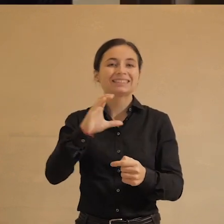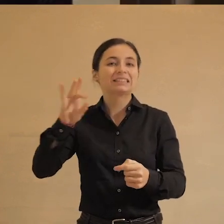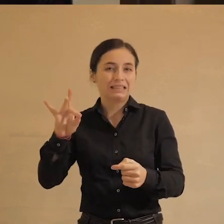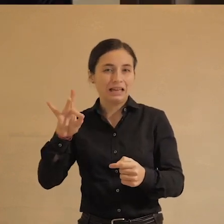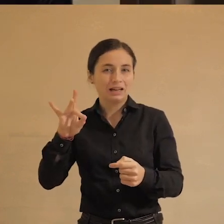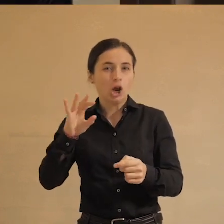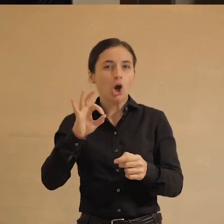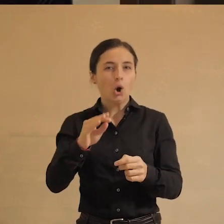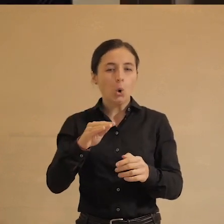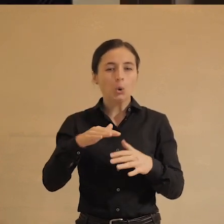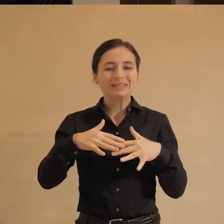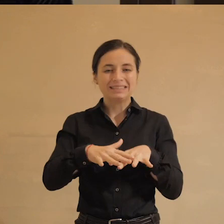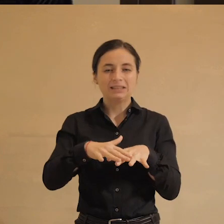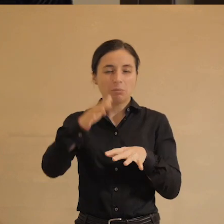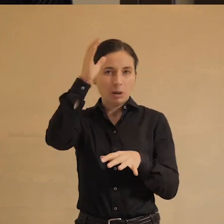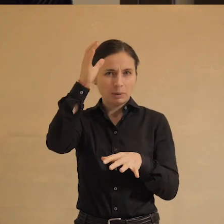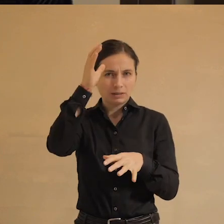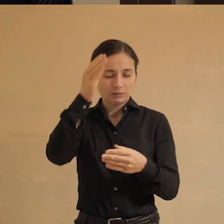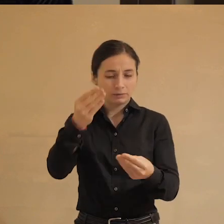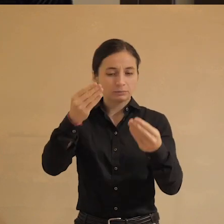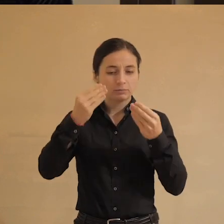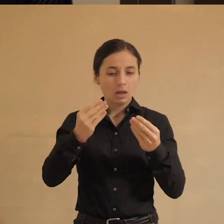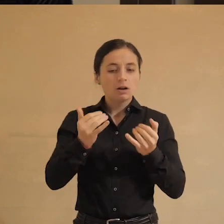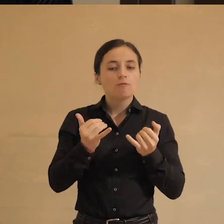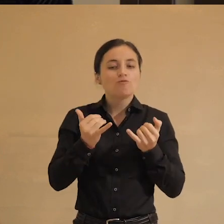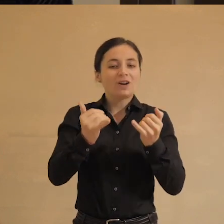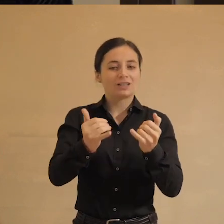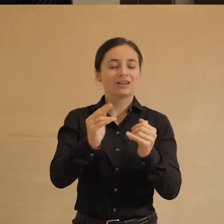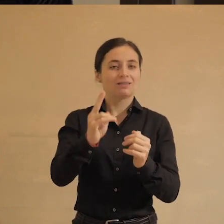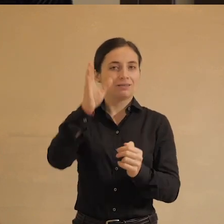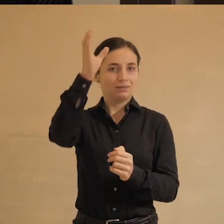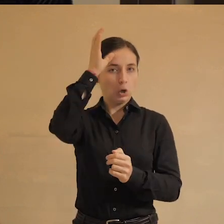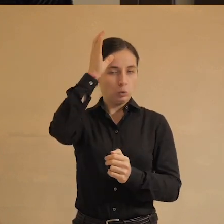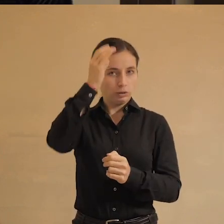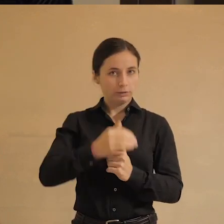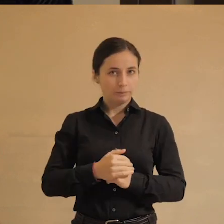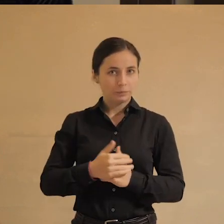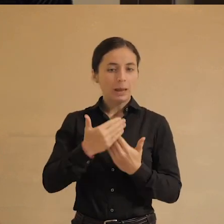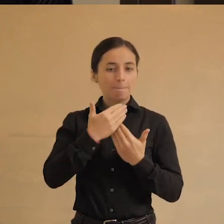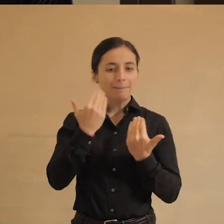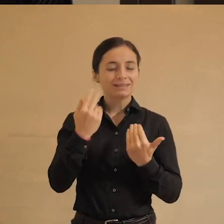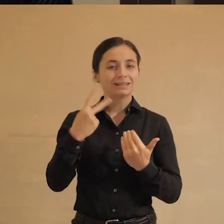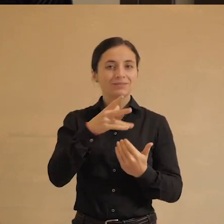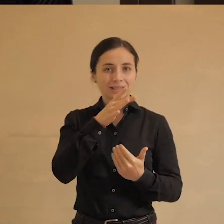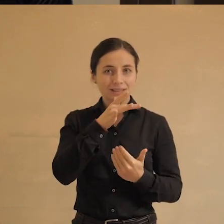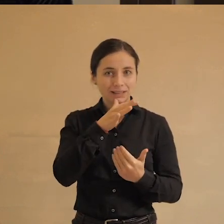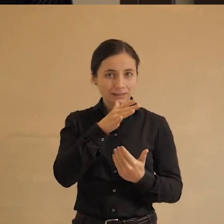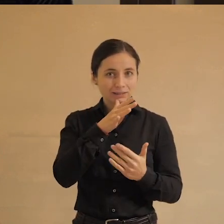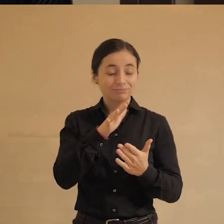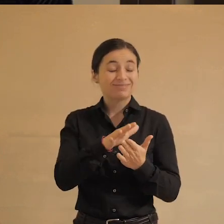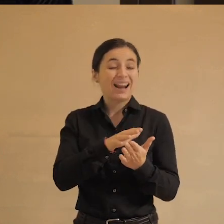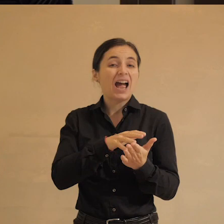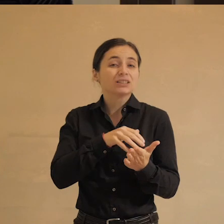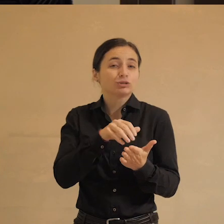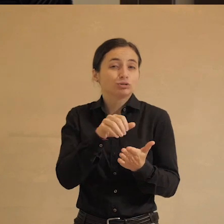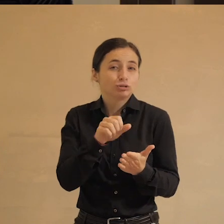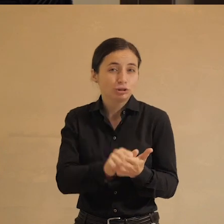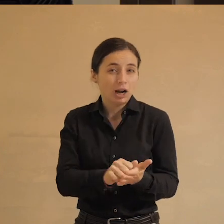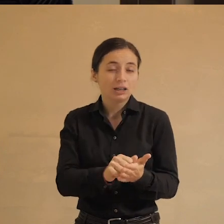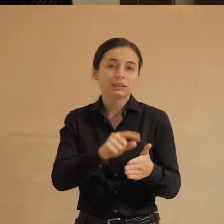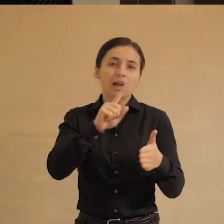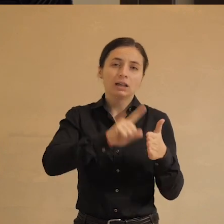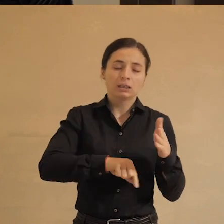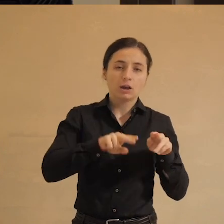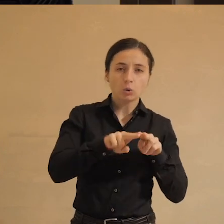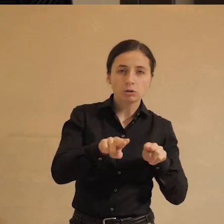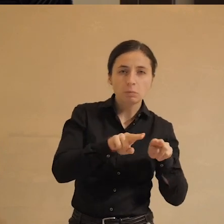образования досталось почтение к науке. Последние 20 лет оно интенсивно разрушается как религиозной